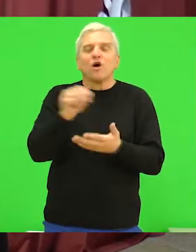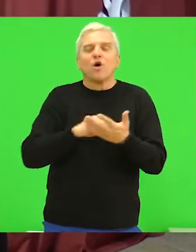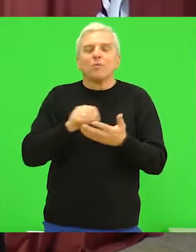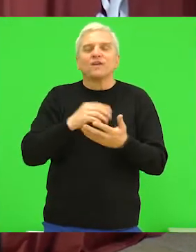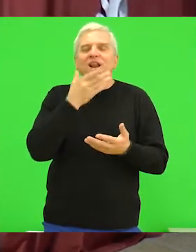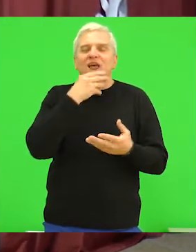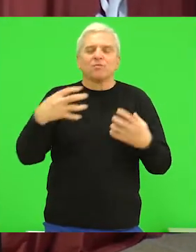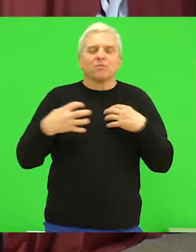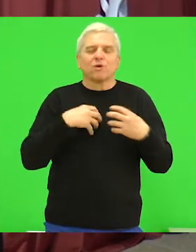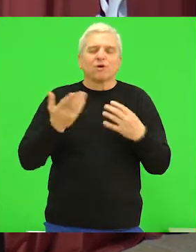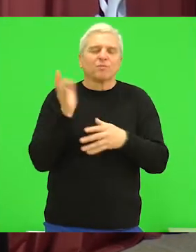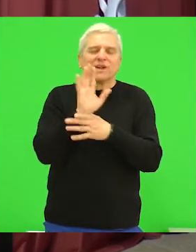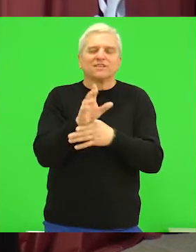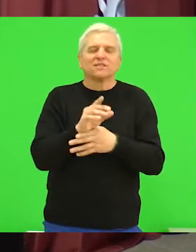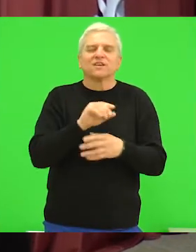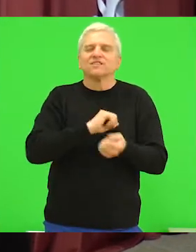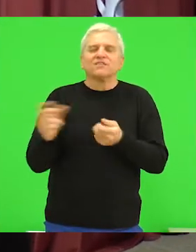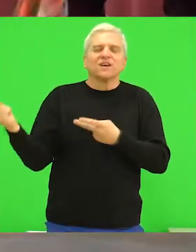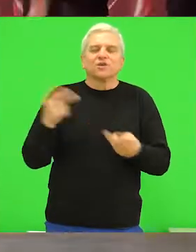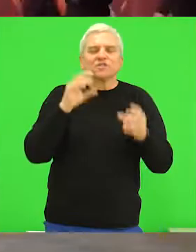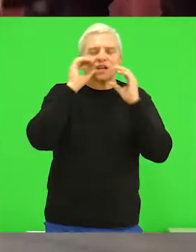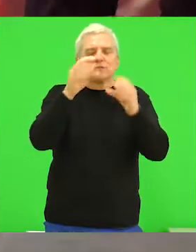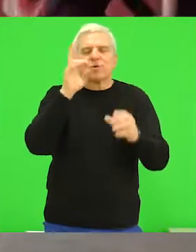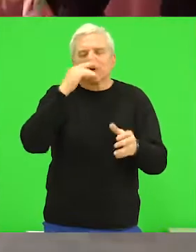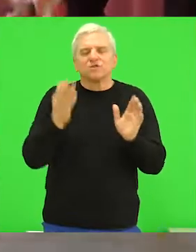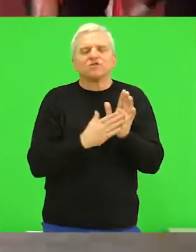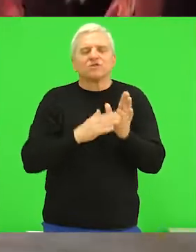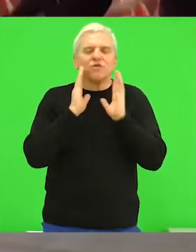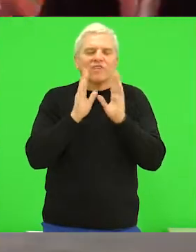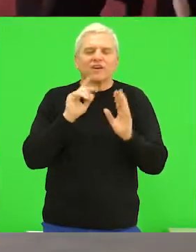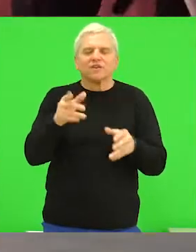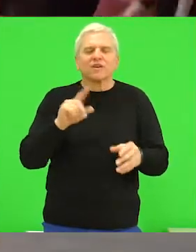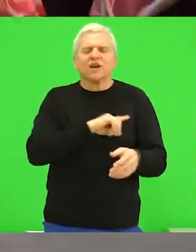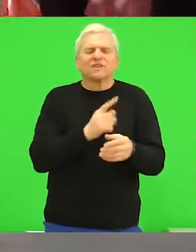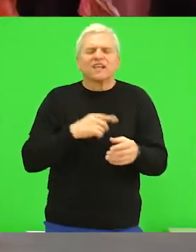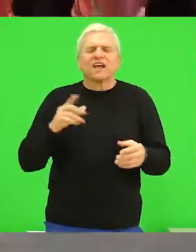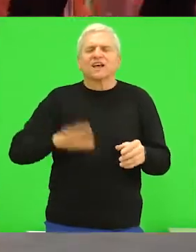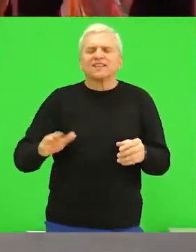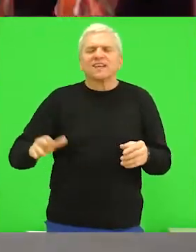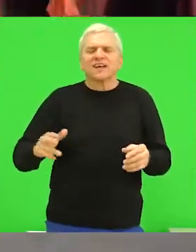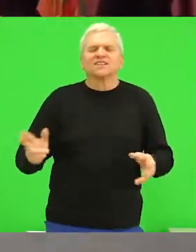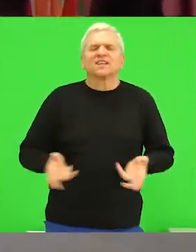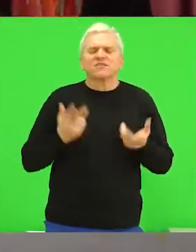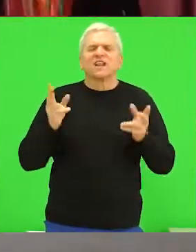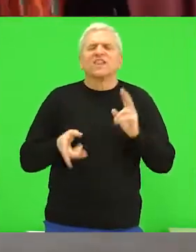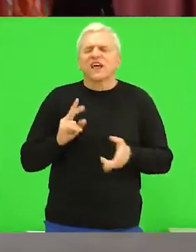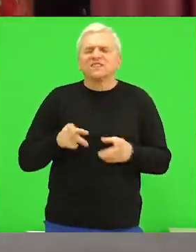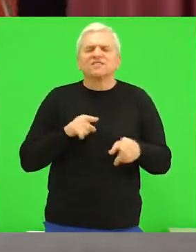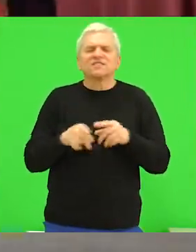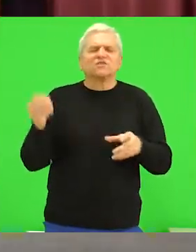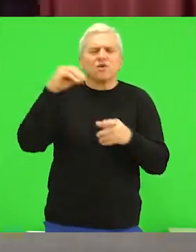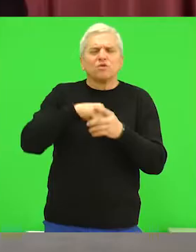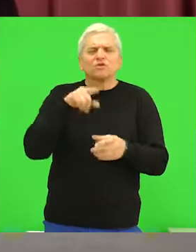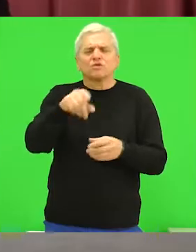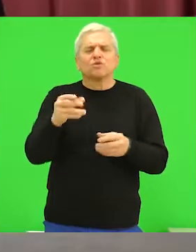obeležen predivnim programom. Prisutni su mogli da se uvere sa koliko entuzijazma su naša deca i naši nastavnici